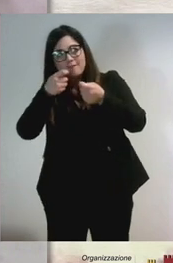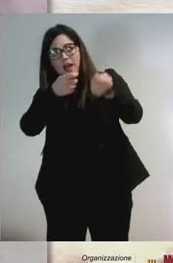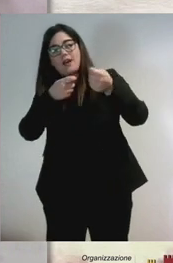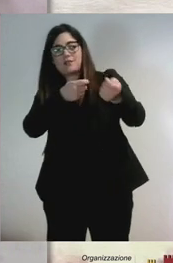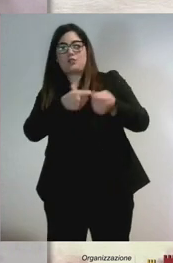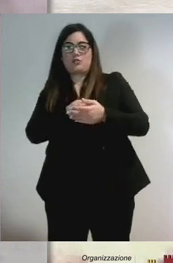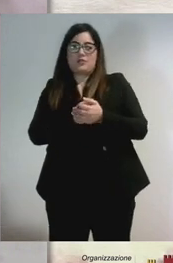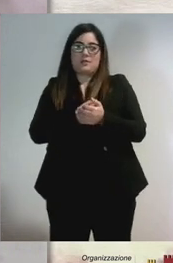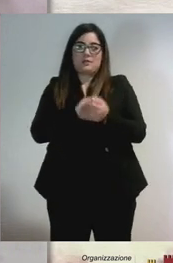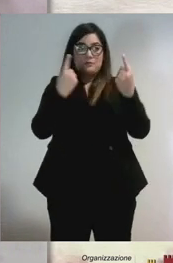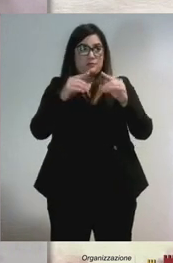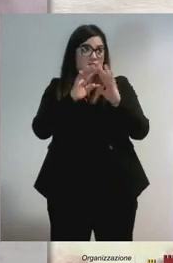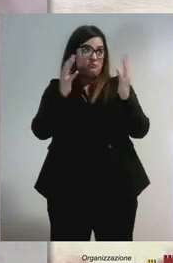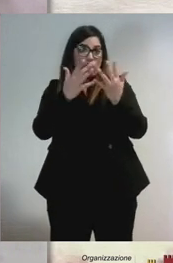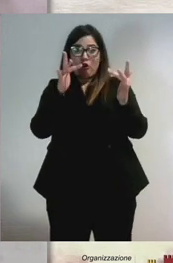questo mondo.